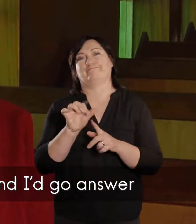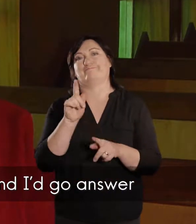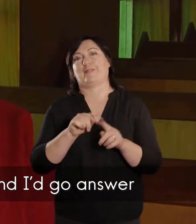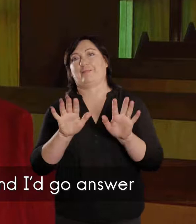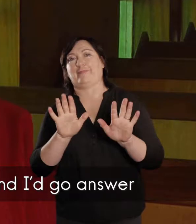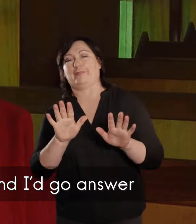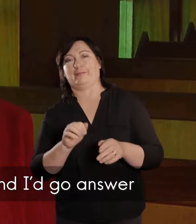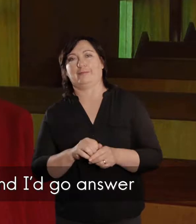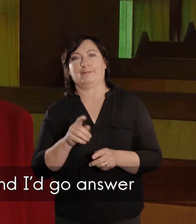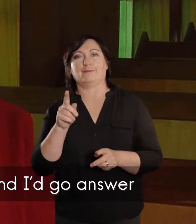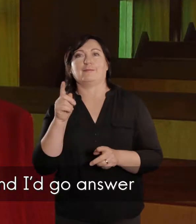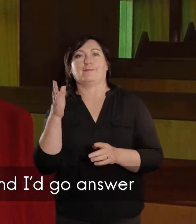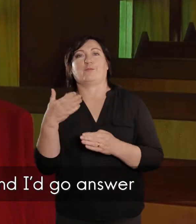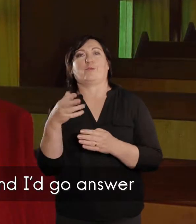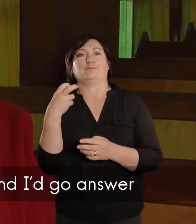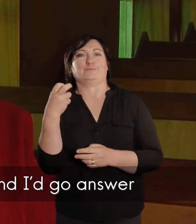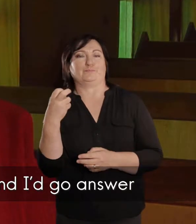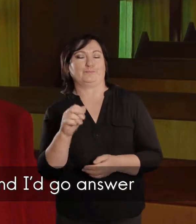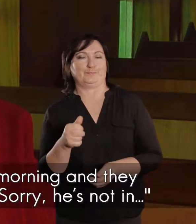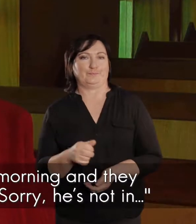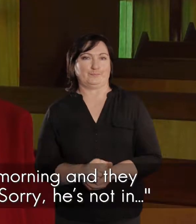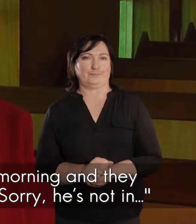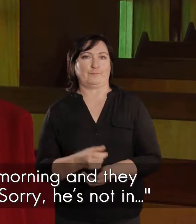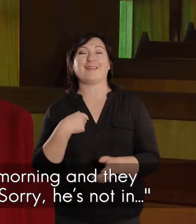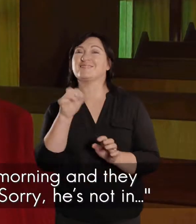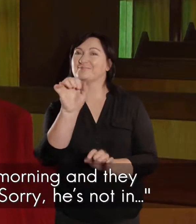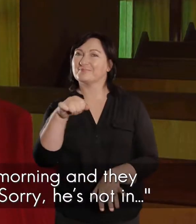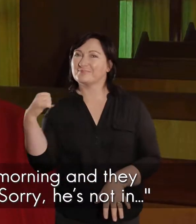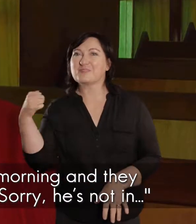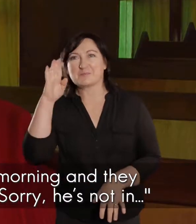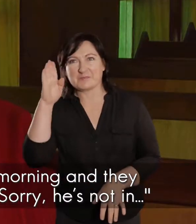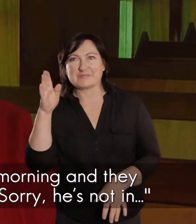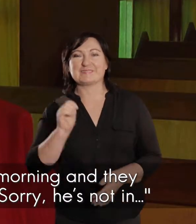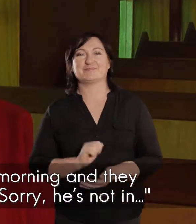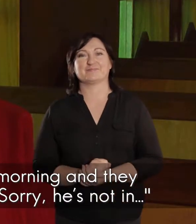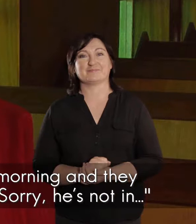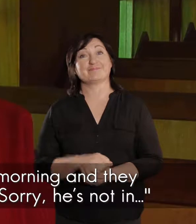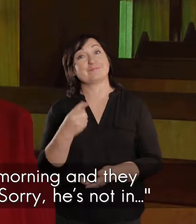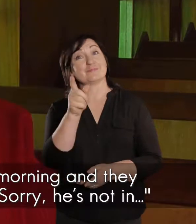half tien, is dat hy hoorde, as hy klokke, nou moet ek gaan. Goeiemorgen, maak ek ook op goeiemorgen.